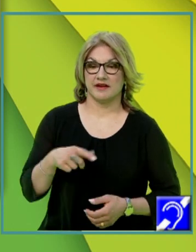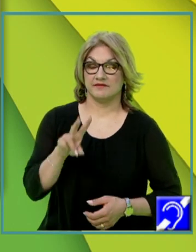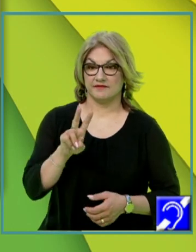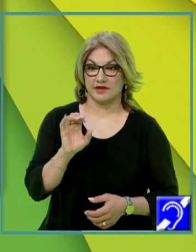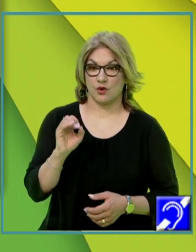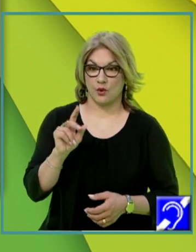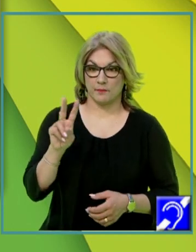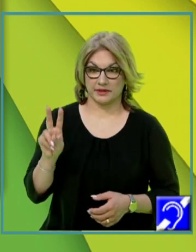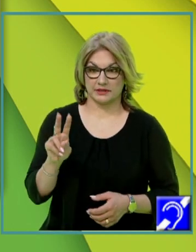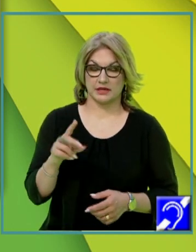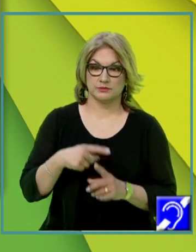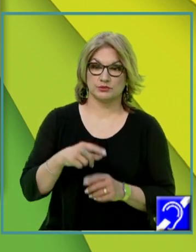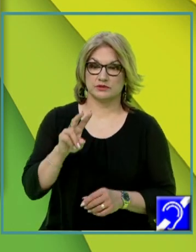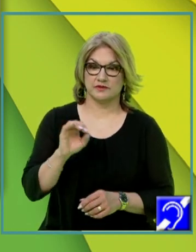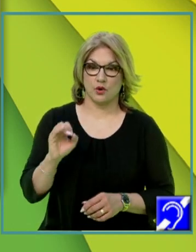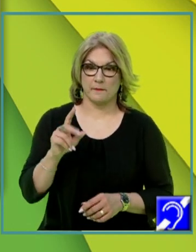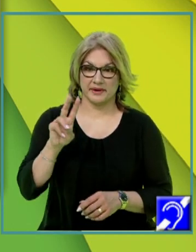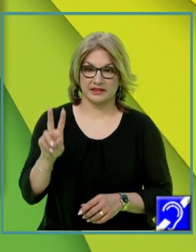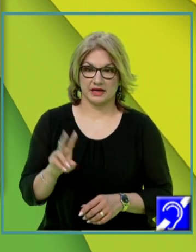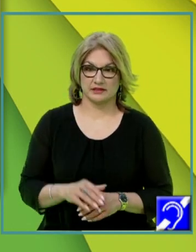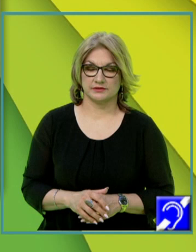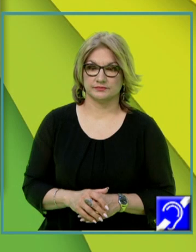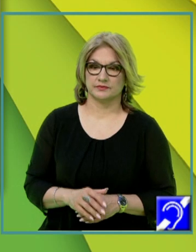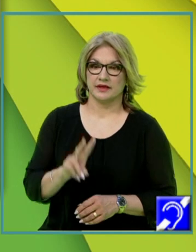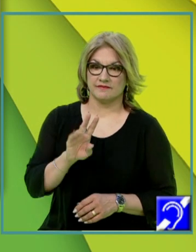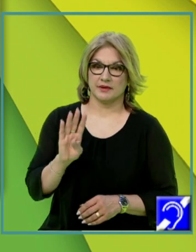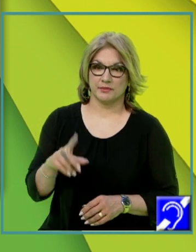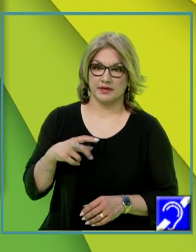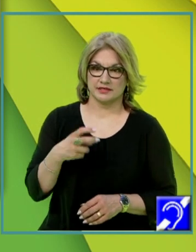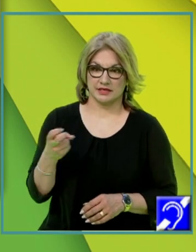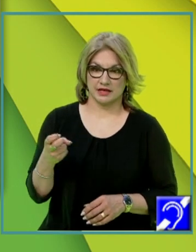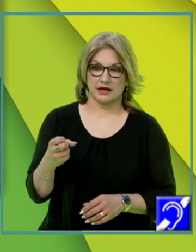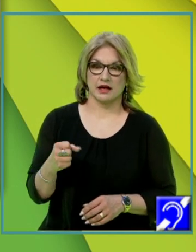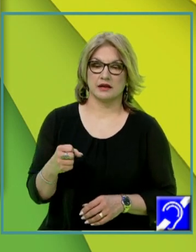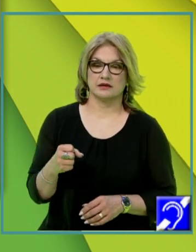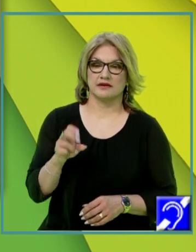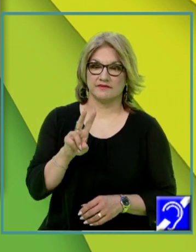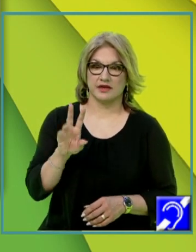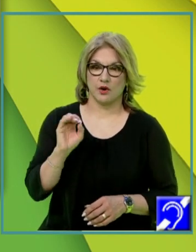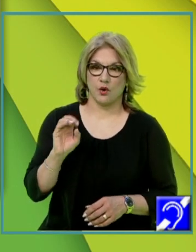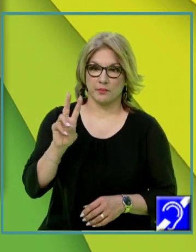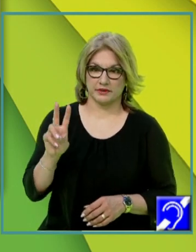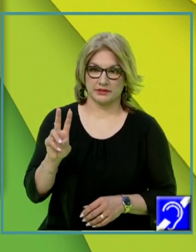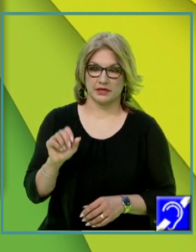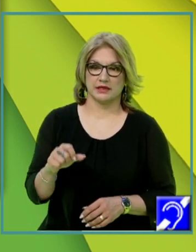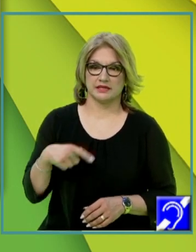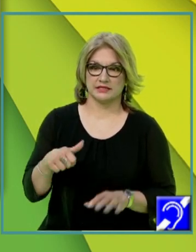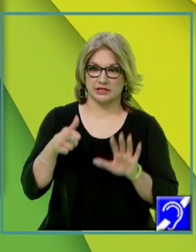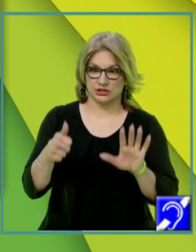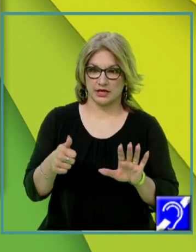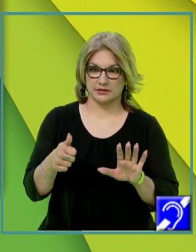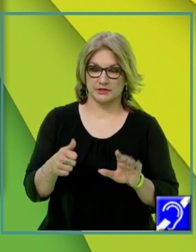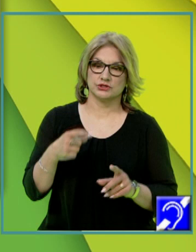plus OB pătrat. Deci, VB pătrat este egal cu VO pătrat, care este 16,